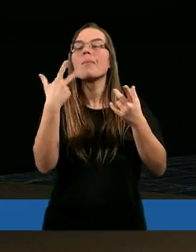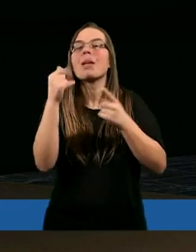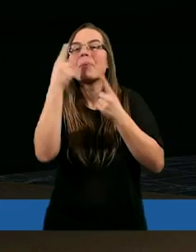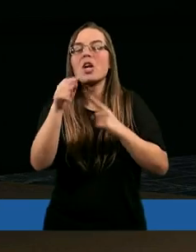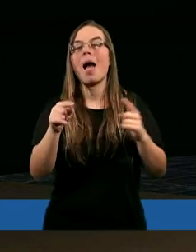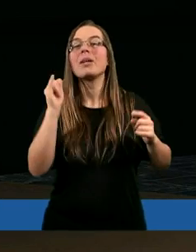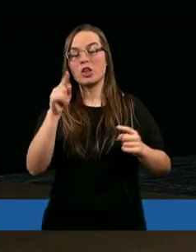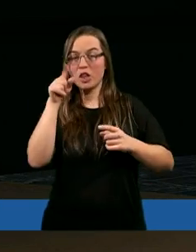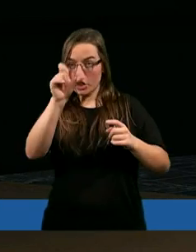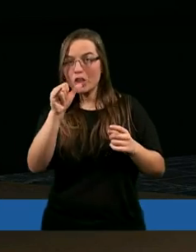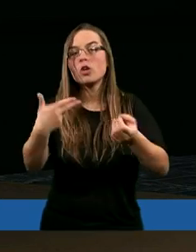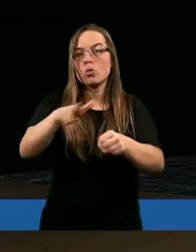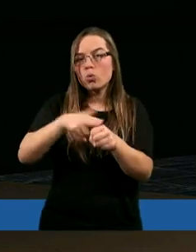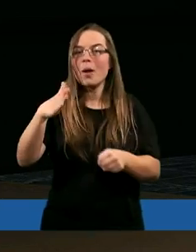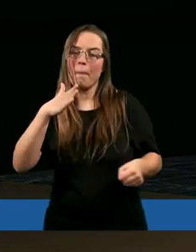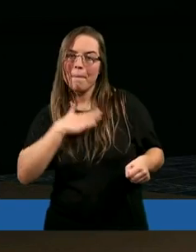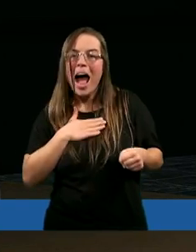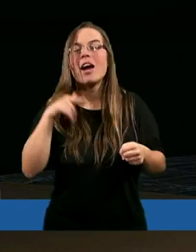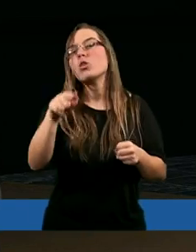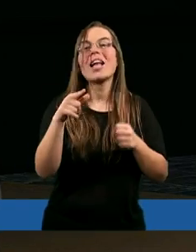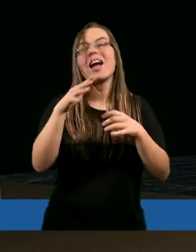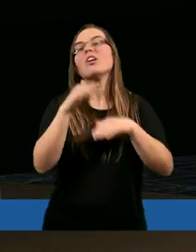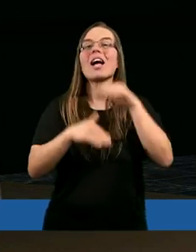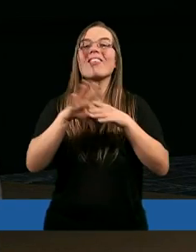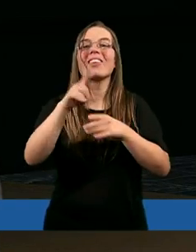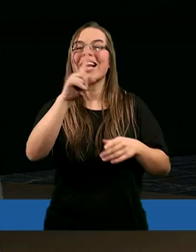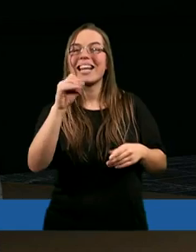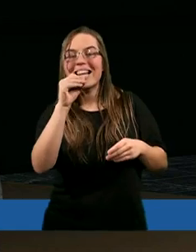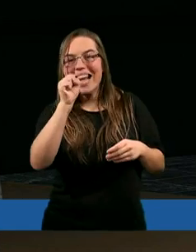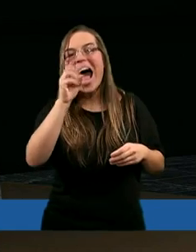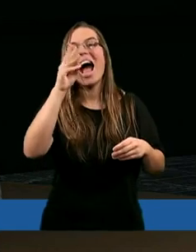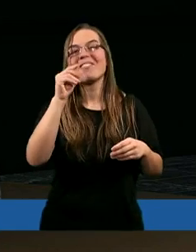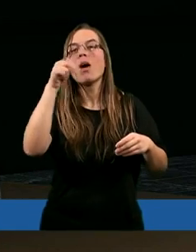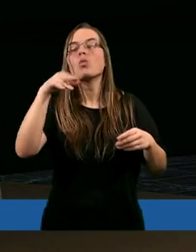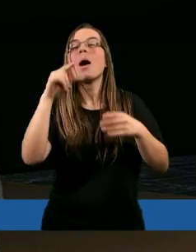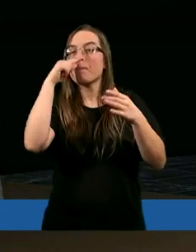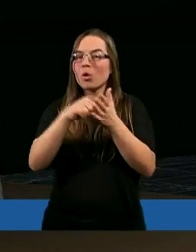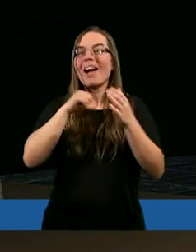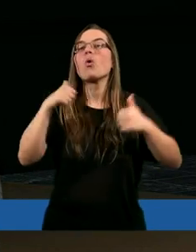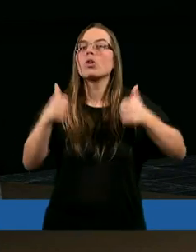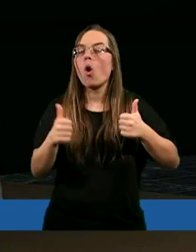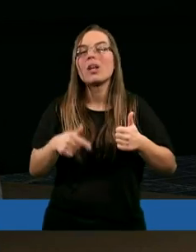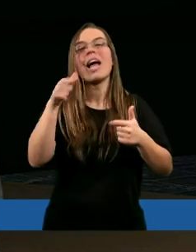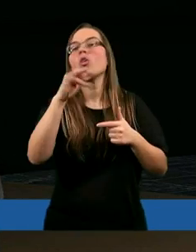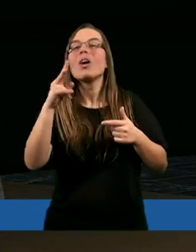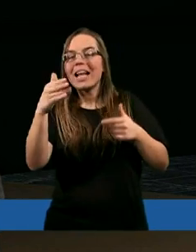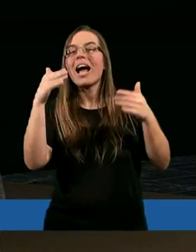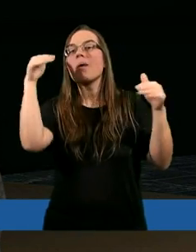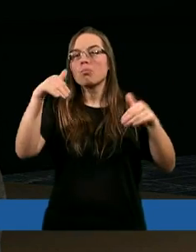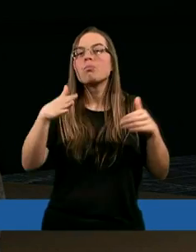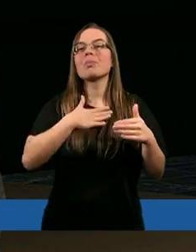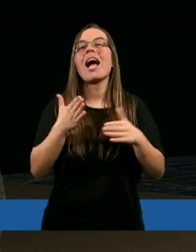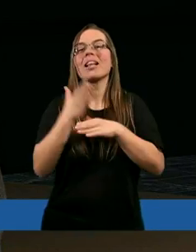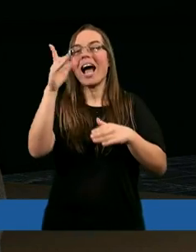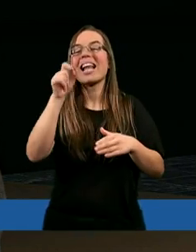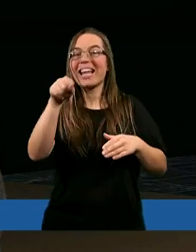I ci, którzy mają szczęście, że w tej zawierusze potrafią się ostać, to mogą mieć nadzieję, że za